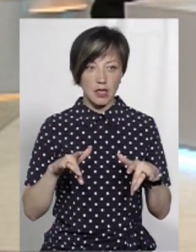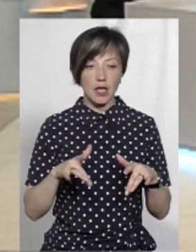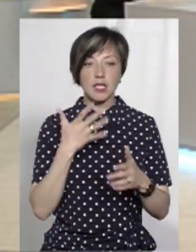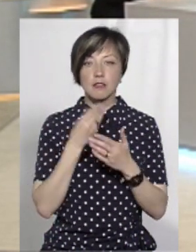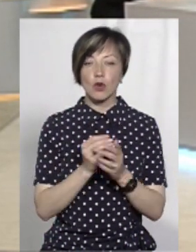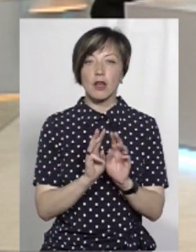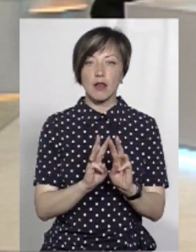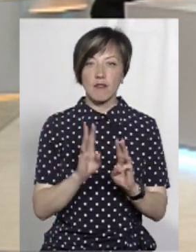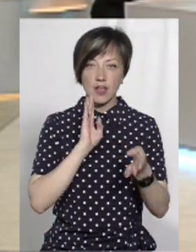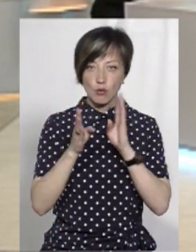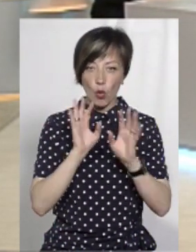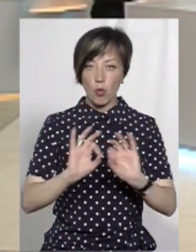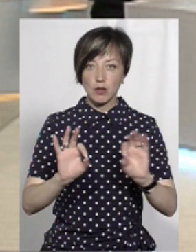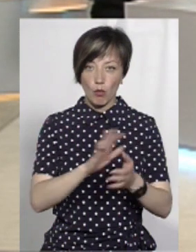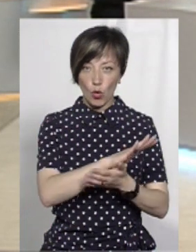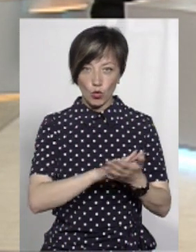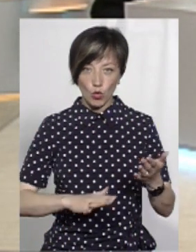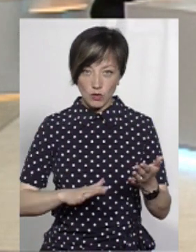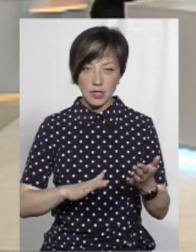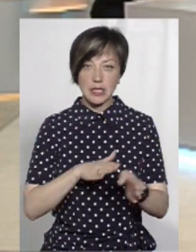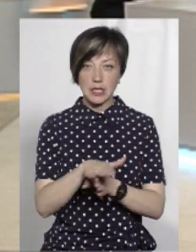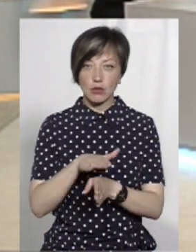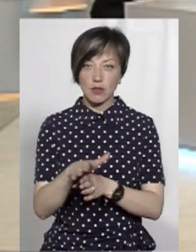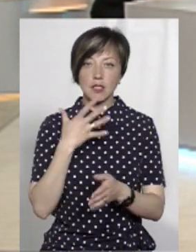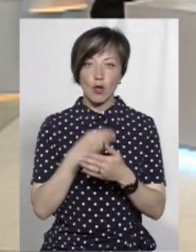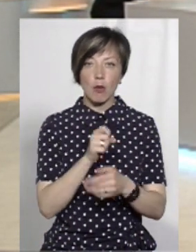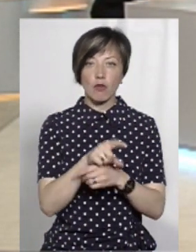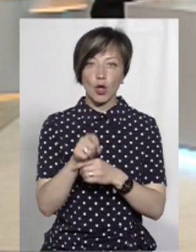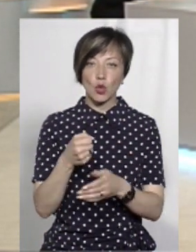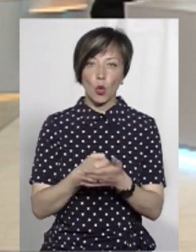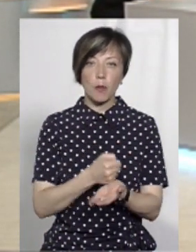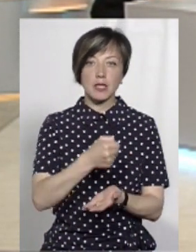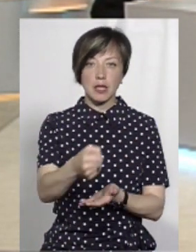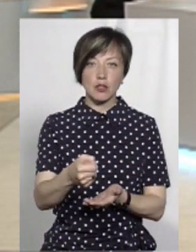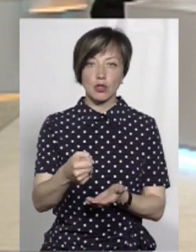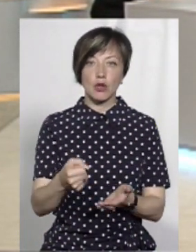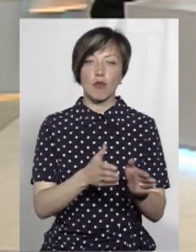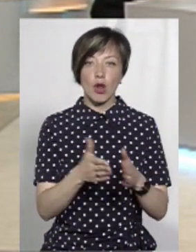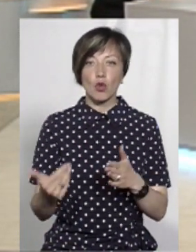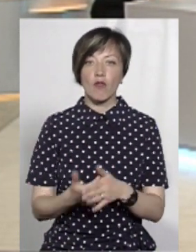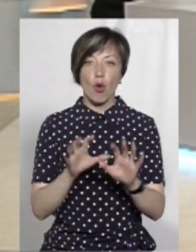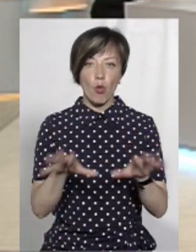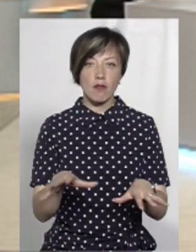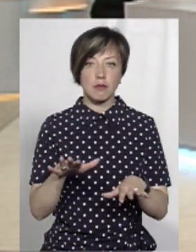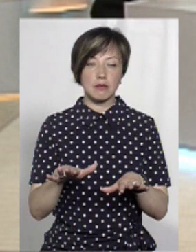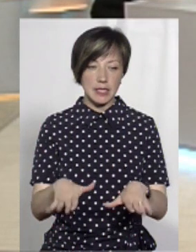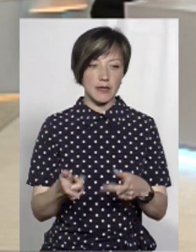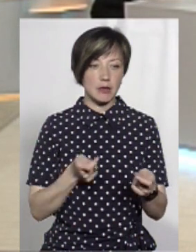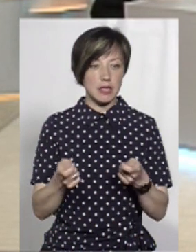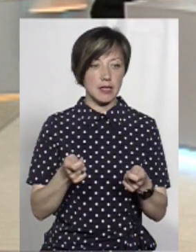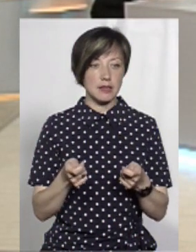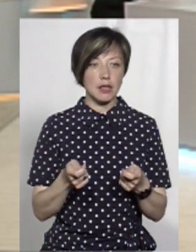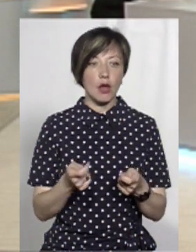на своїй сторінці у Фейсбук пояснили, що будете продовжувати здійснювати свої повноваження до призначення в установленому порядку нових голів місцевих державних